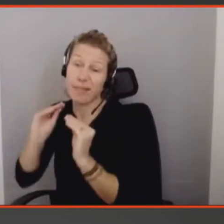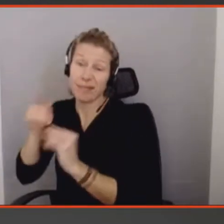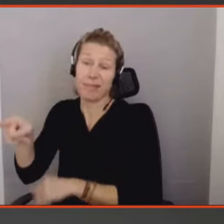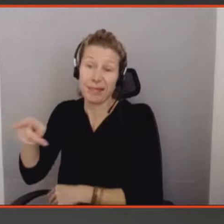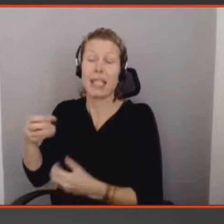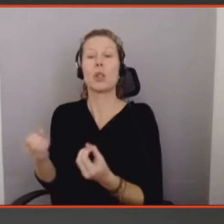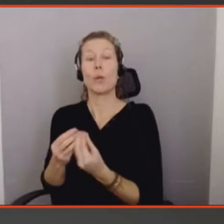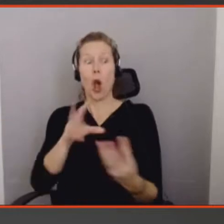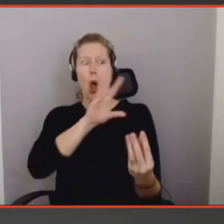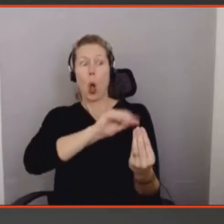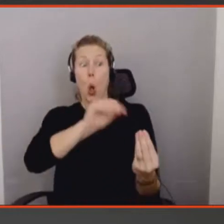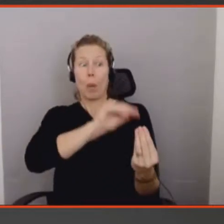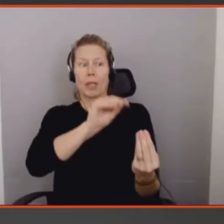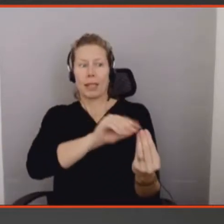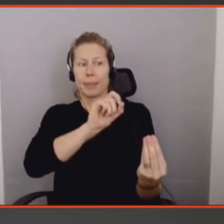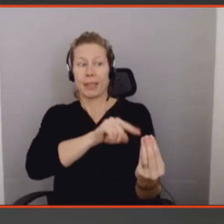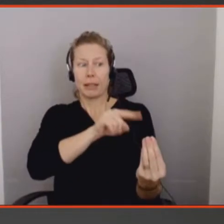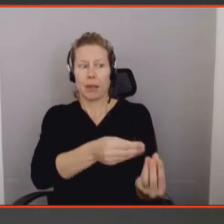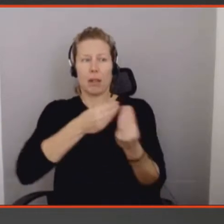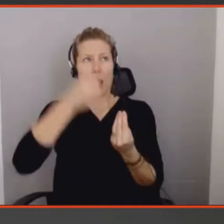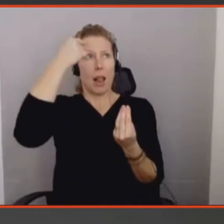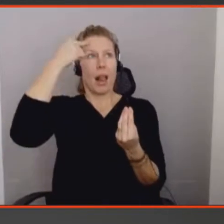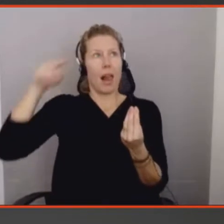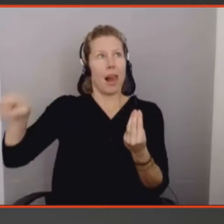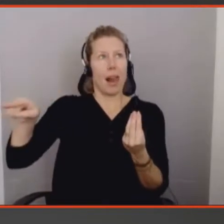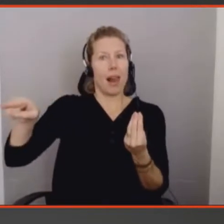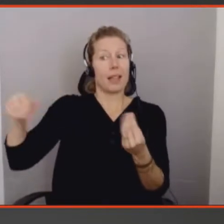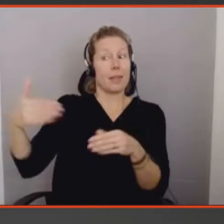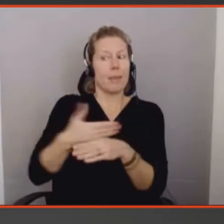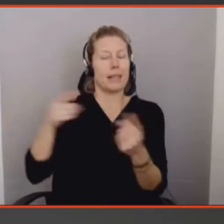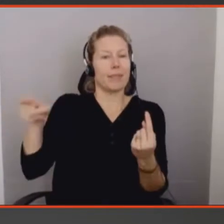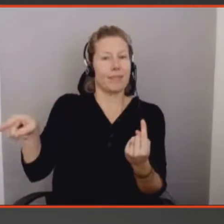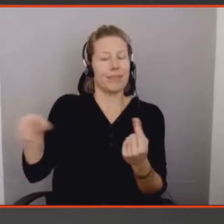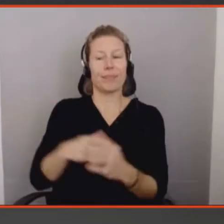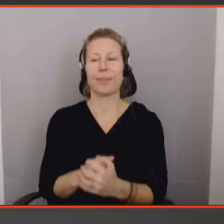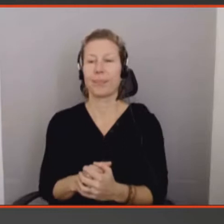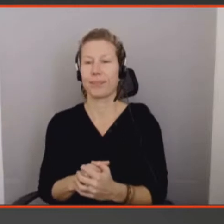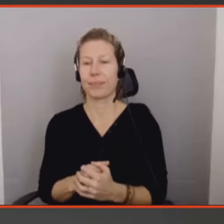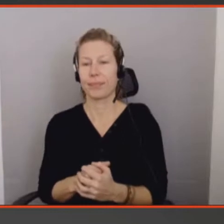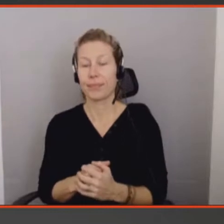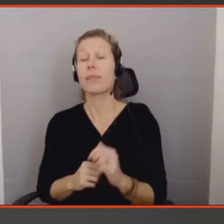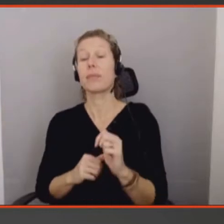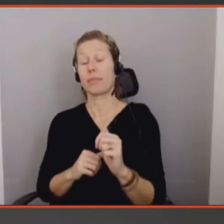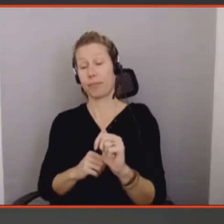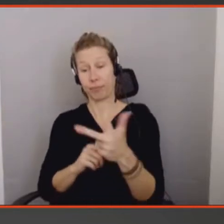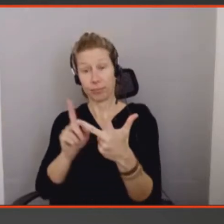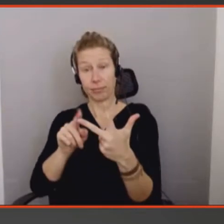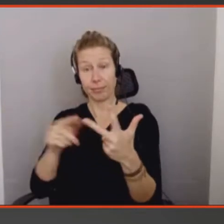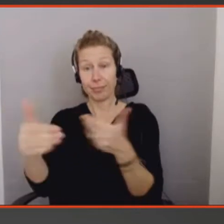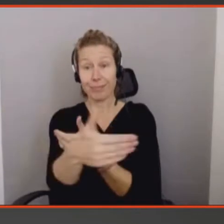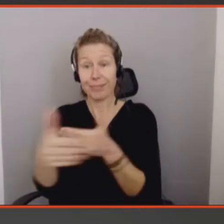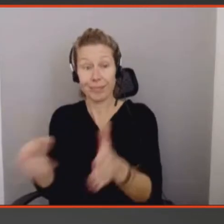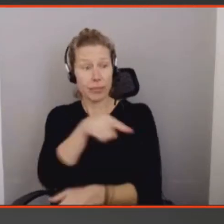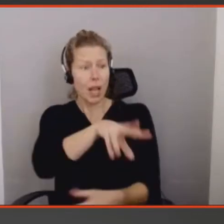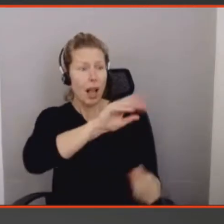mais il est vraiment le mémento, le porteur de la mémoire de cet objet. Et le dernier, c'est un objet vivant, c'est-à-dire c un objet qui est